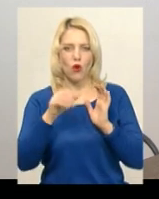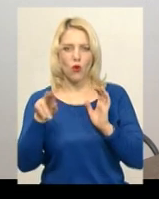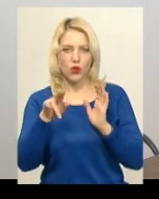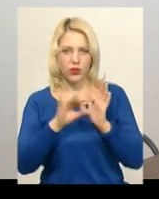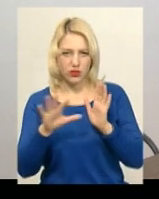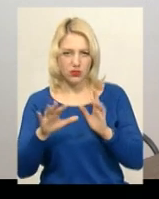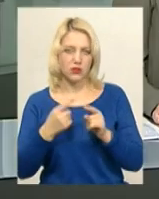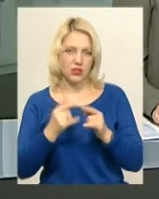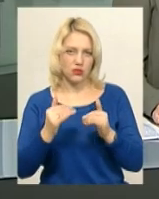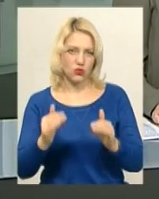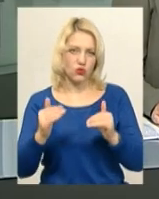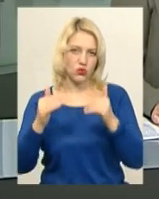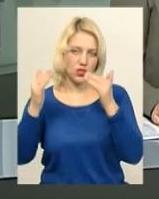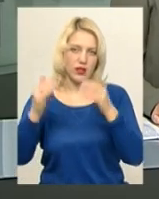зростає.